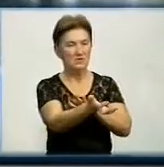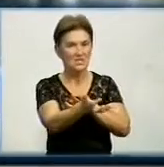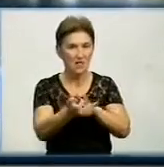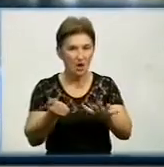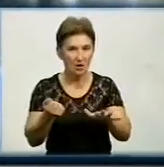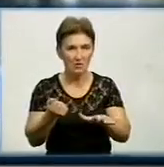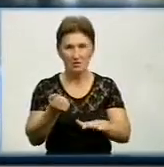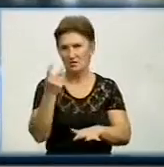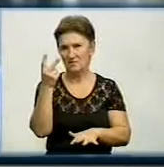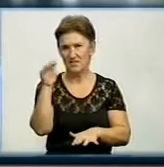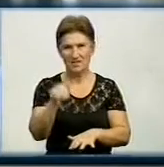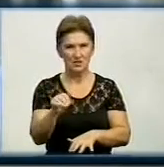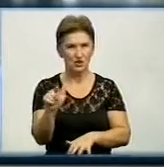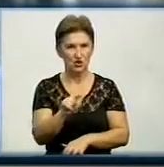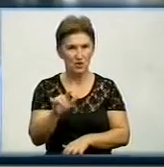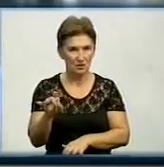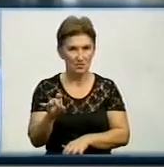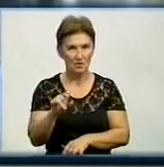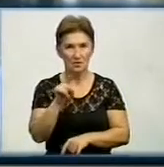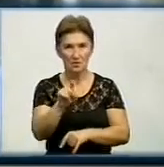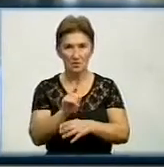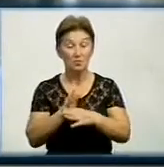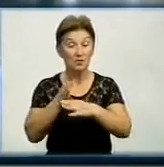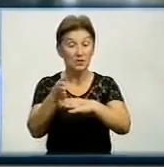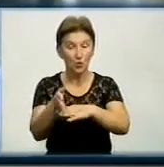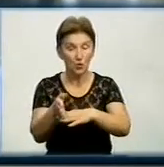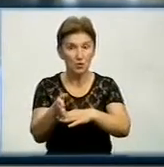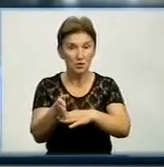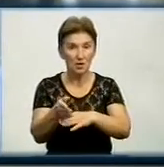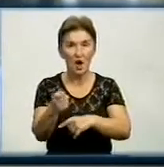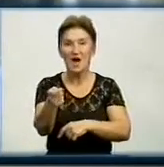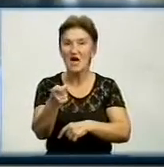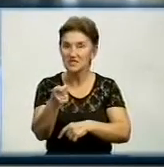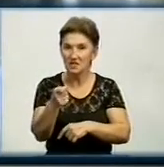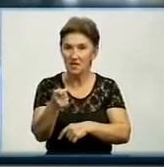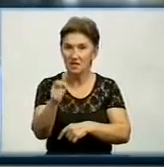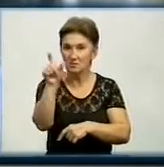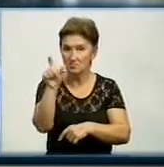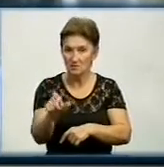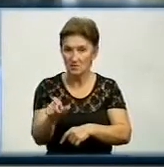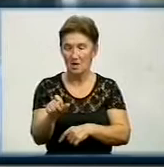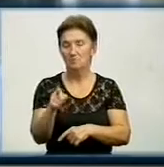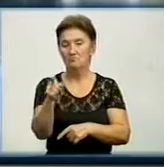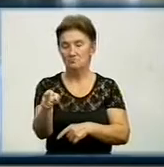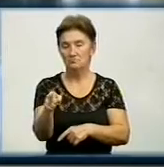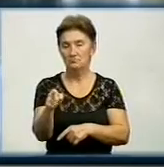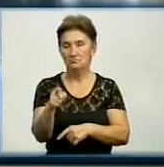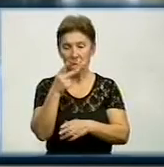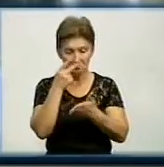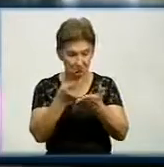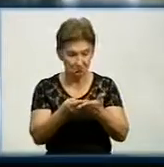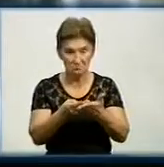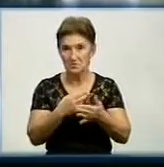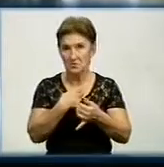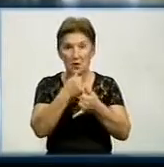дві тисячі гривень. Я підходю до касира, вона подивилася книжку і каже, я не